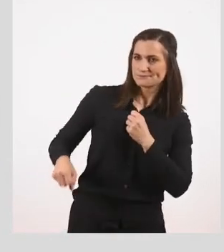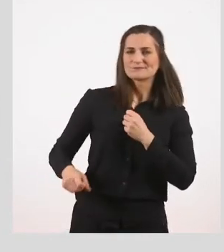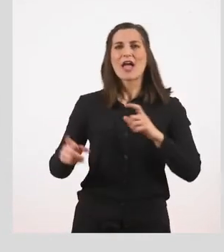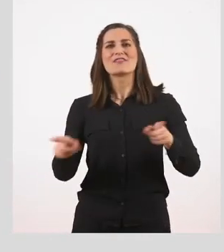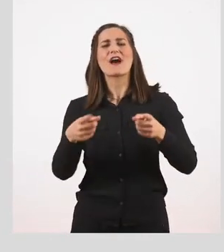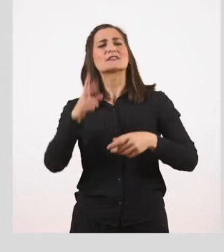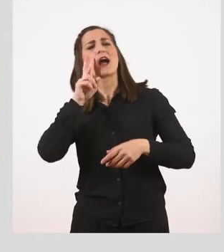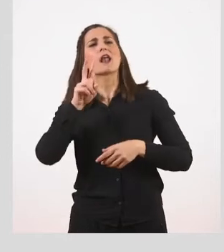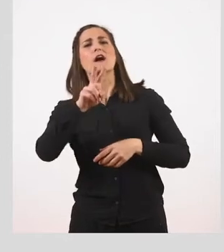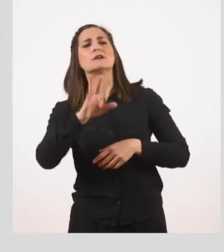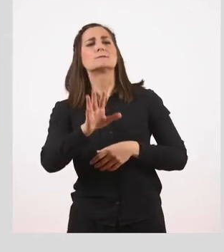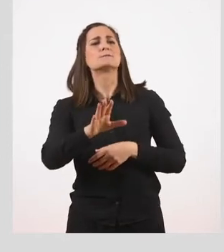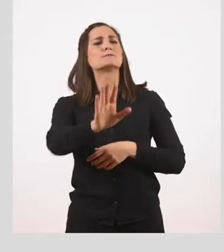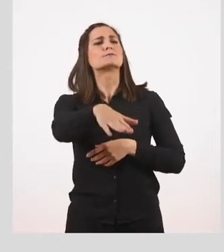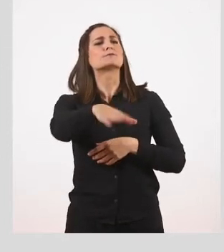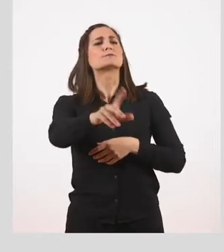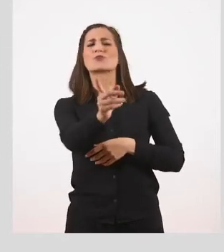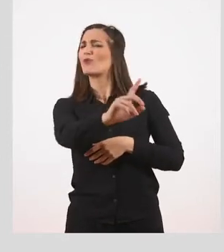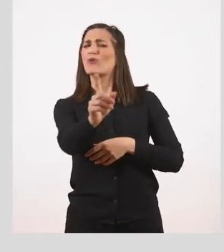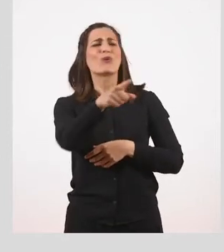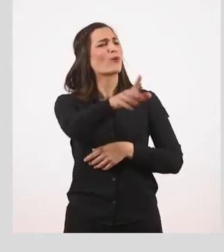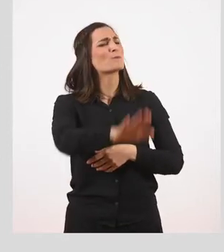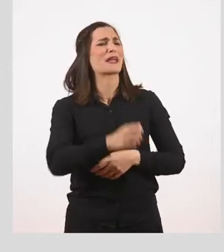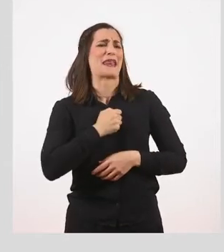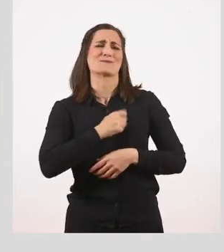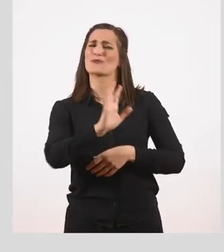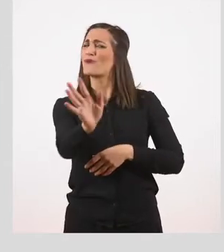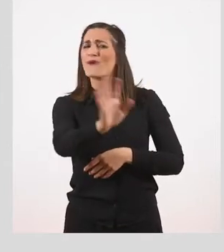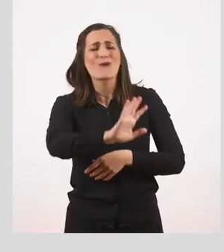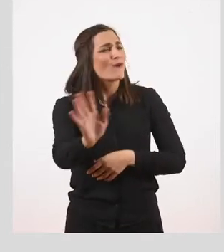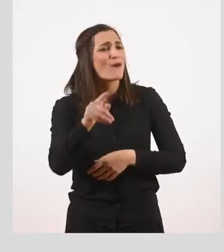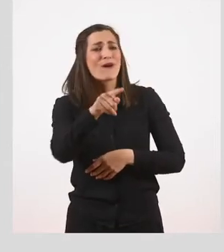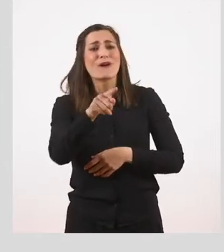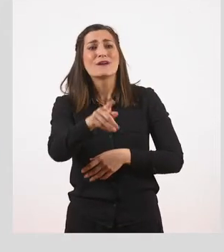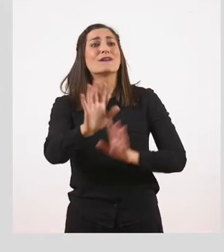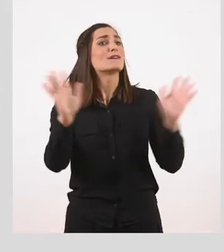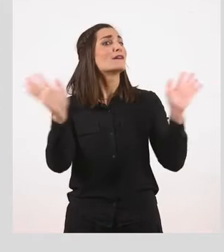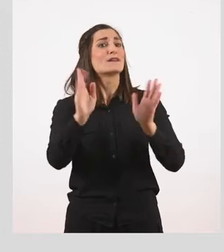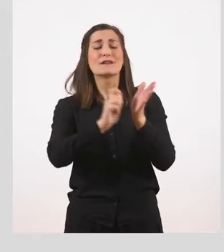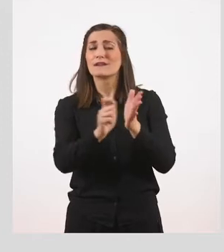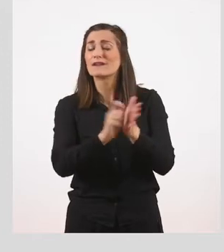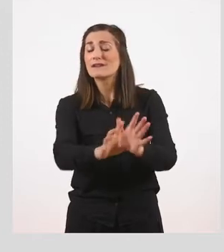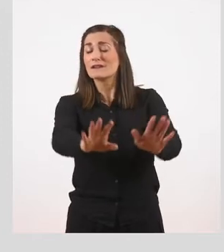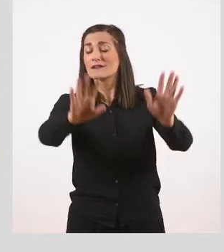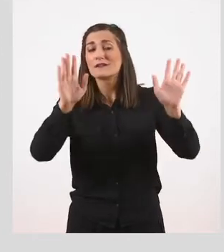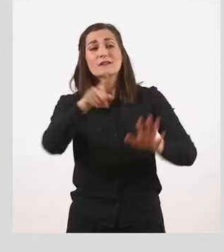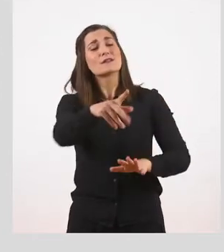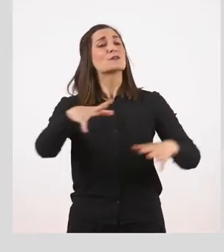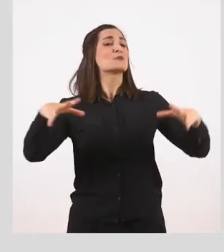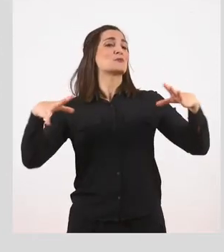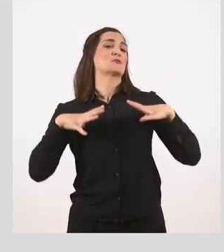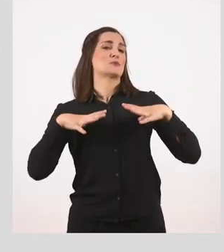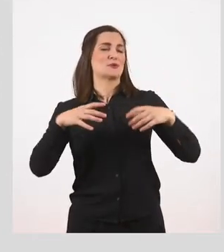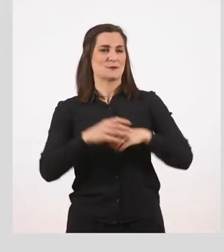κοίταξε προς το μέρος του και του είπε. Όχι μικρέ μου, όχι βέβαια. Όχι βέβαια εσύ, εσύ ξεκουράσου.